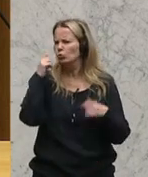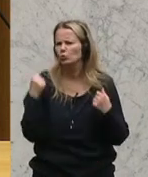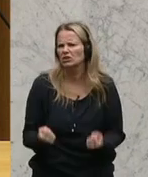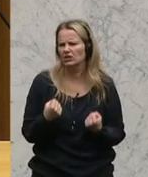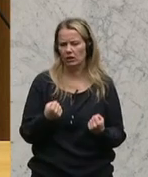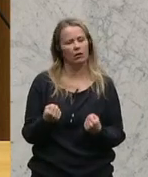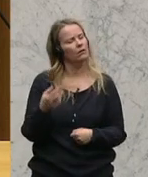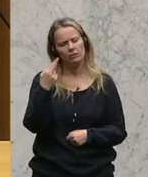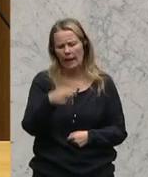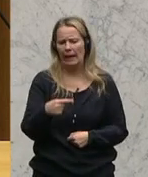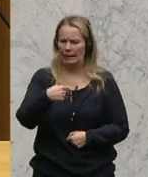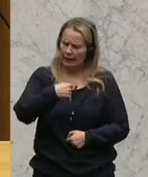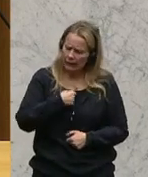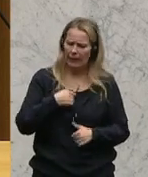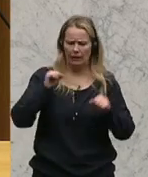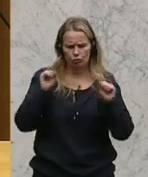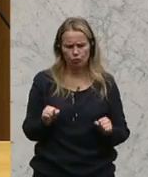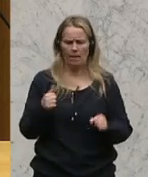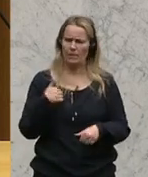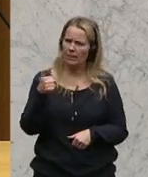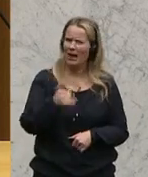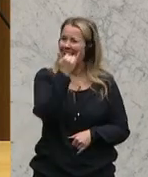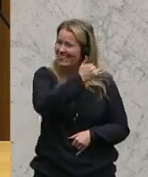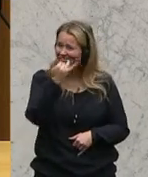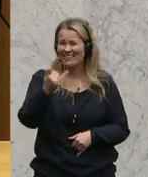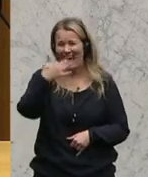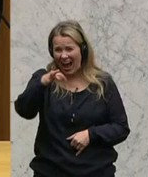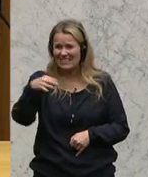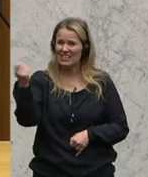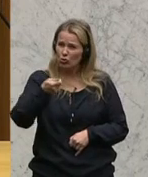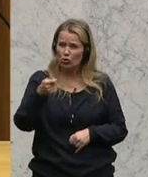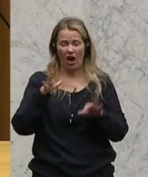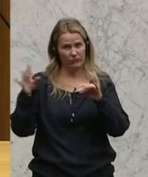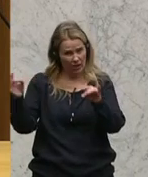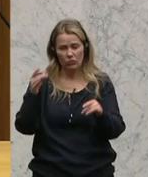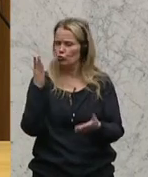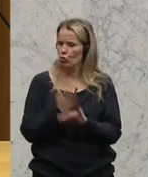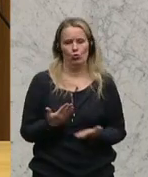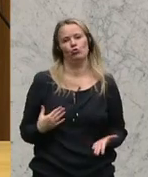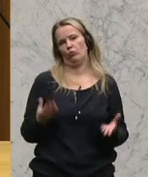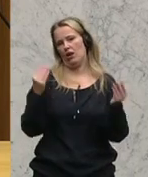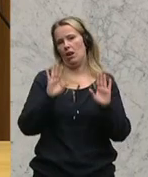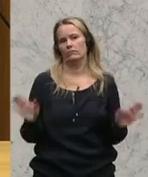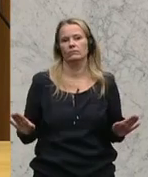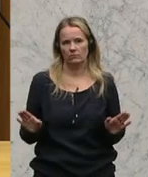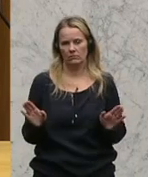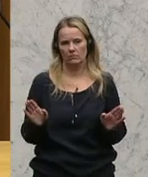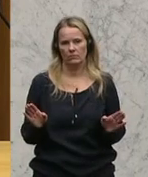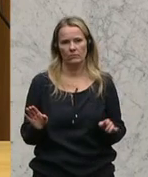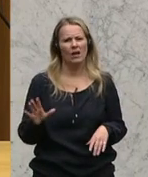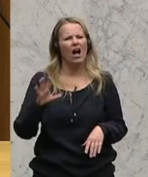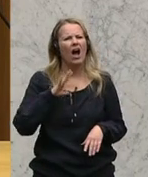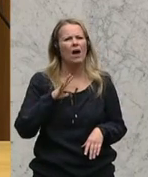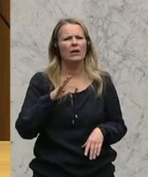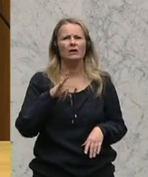Ich gehöre zu jenen, die immer sagen, jede einzelne Straftat ist mir persönlich eine zu viel. Aber dass wir im